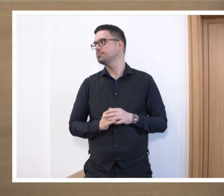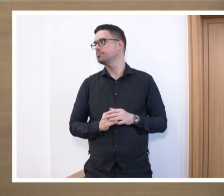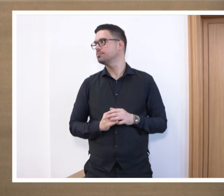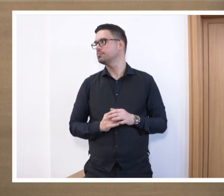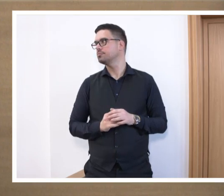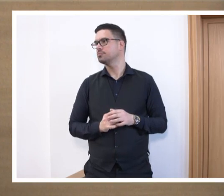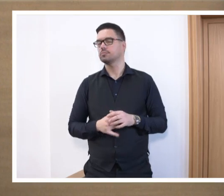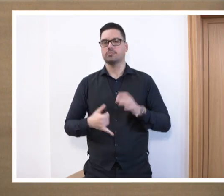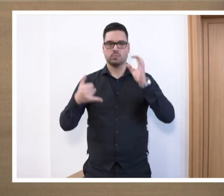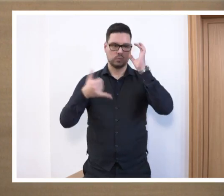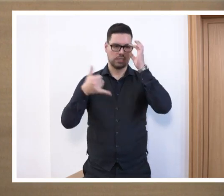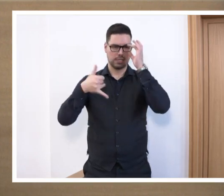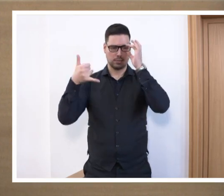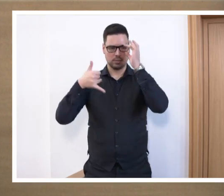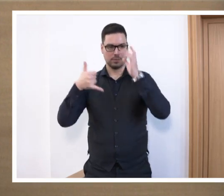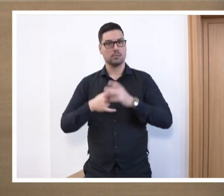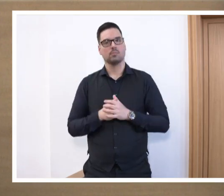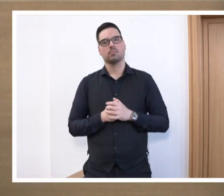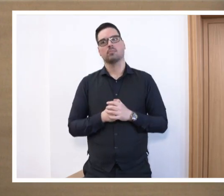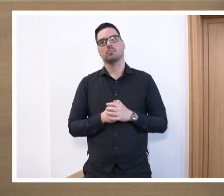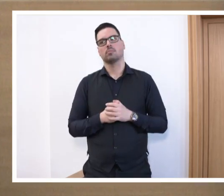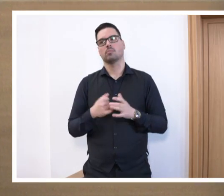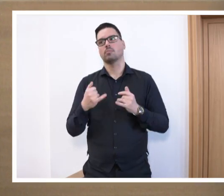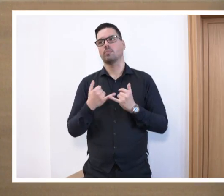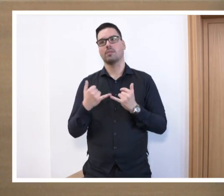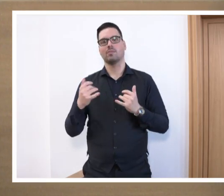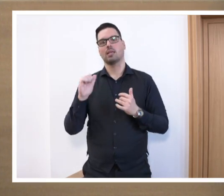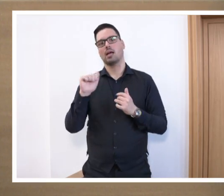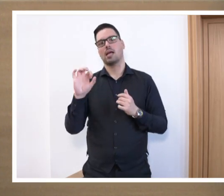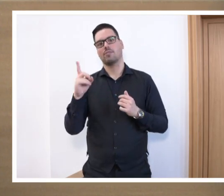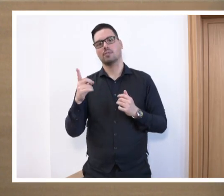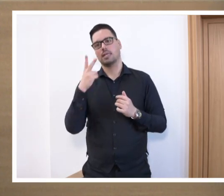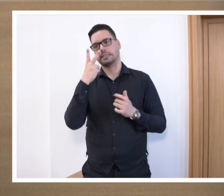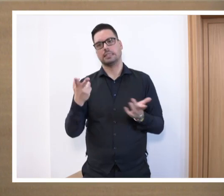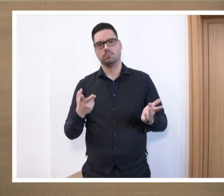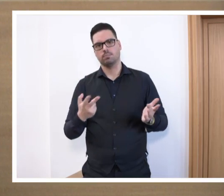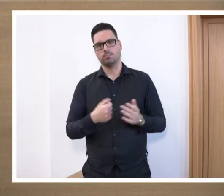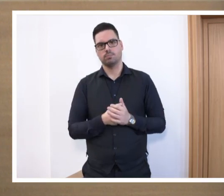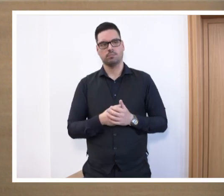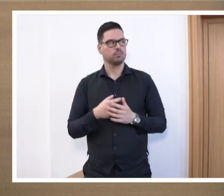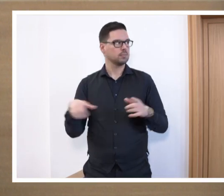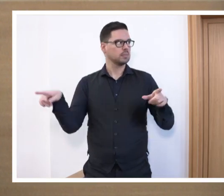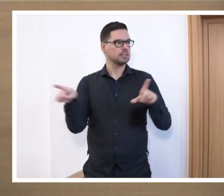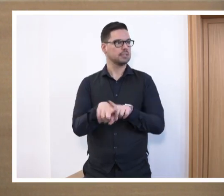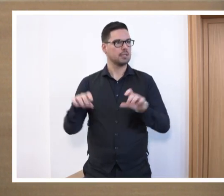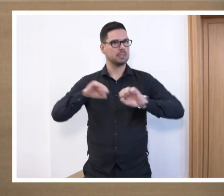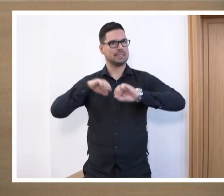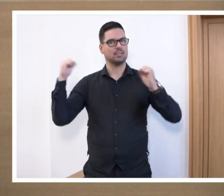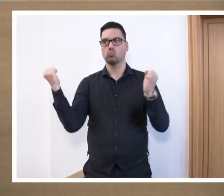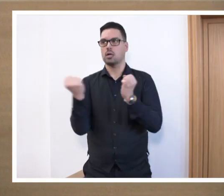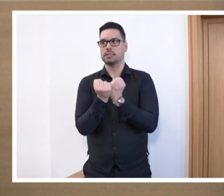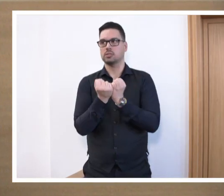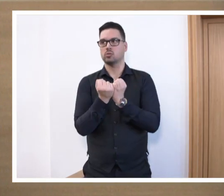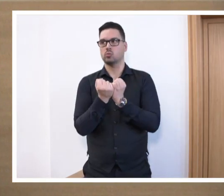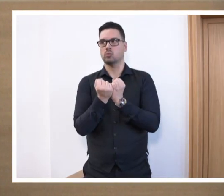Jetzt, wie sieht die AfD das? Wir haben genau die gleiche Situation in